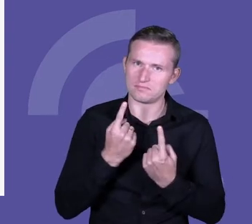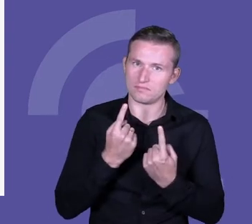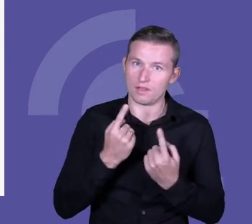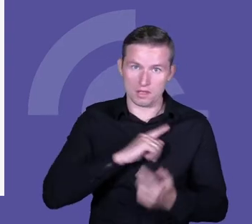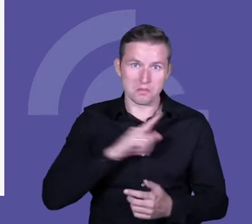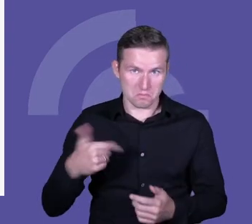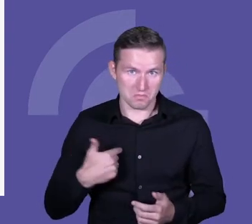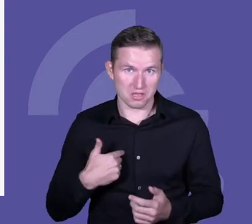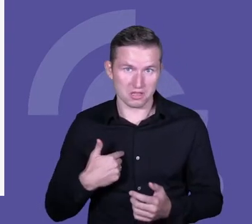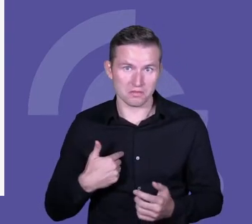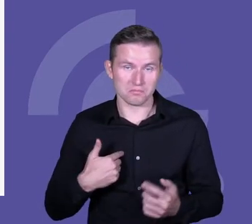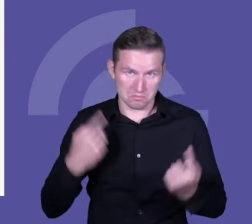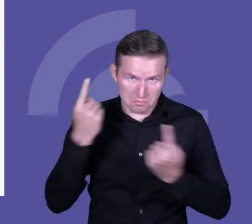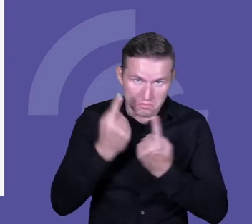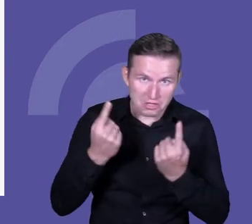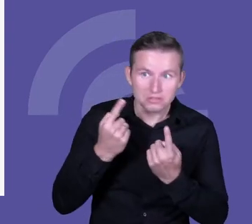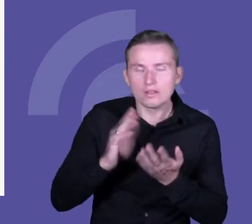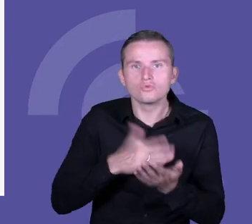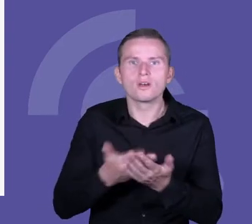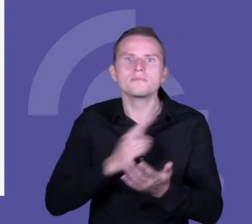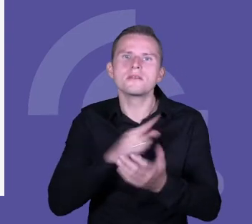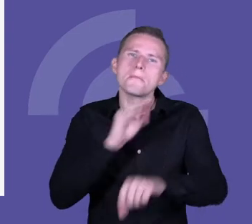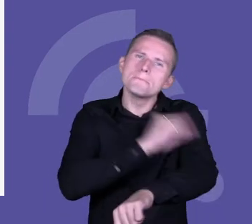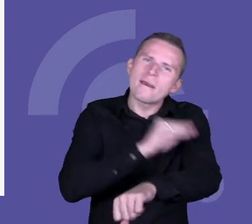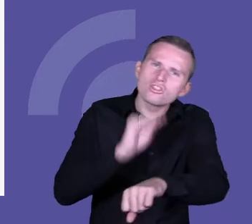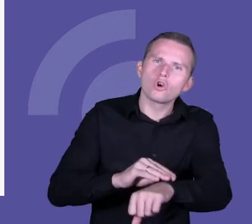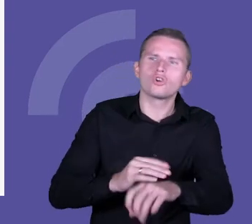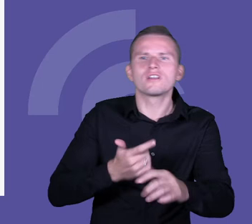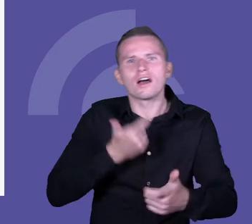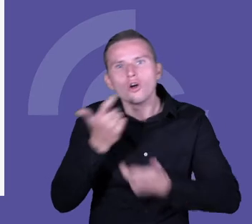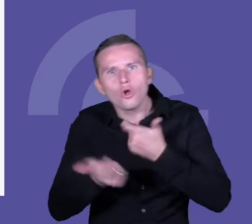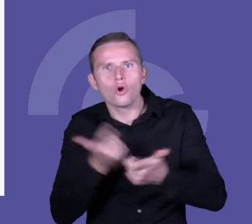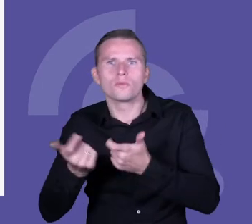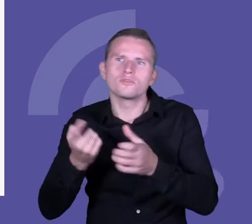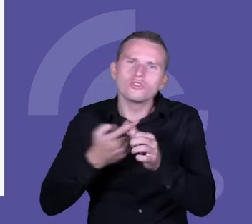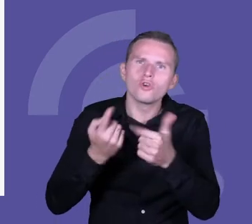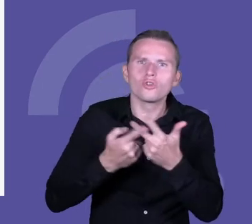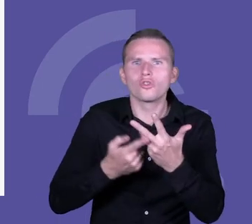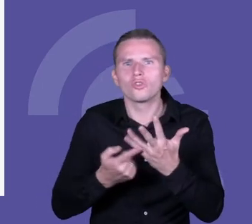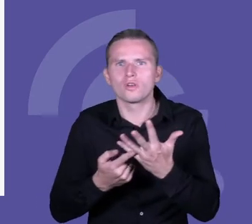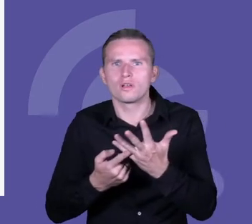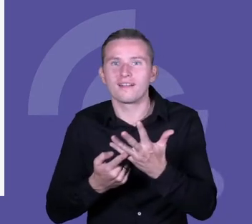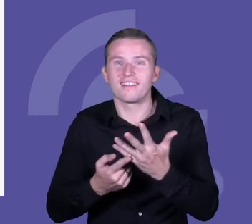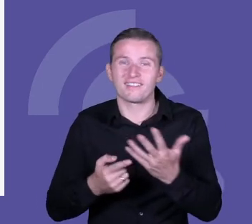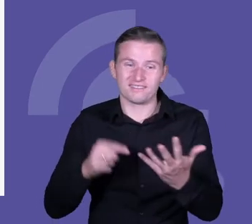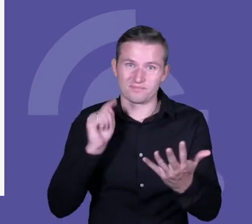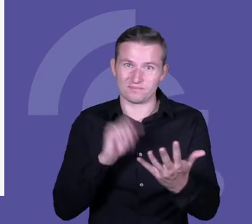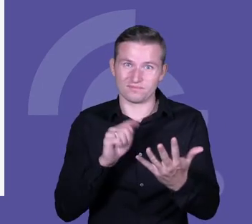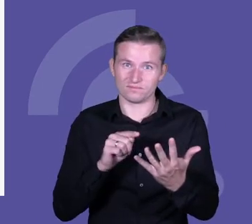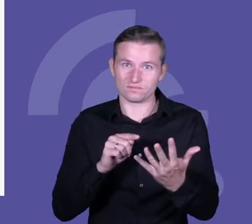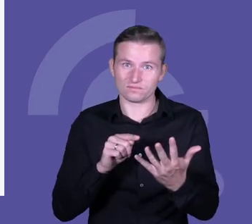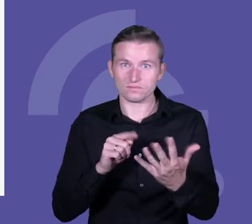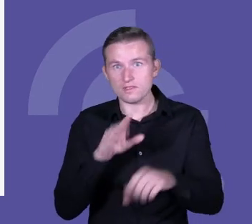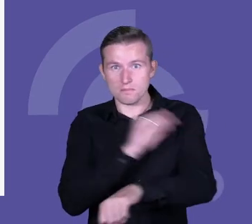zastanawiamy nad tym, że jak przyjdziemy z jakimiś sposobami, metodami, rozwiązaniami, czy to będą takie rozwiązania, które na przykład